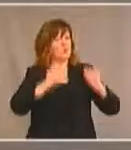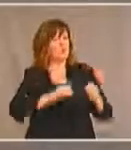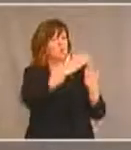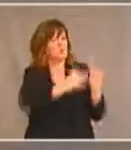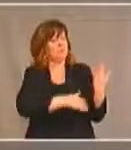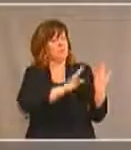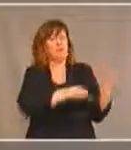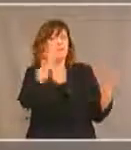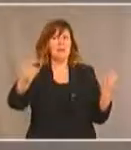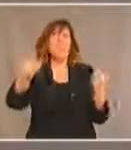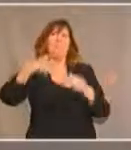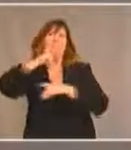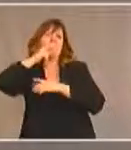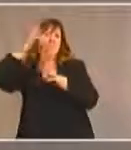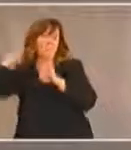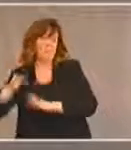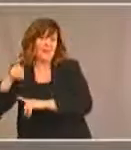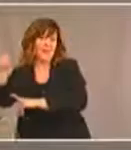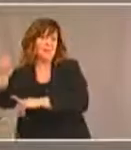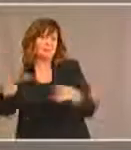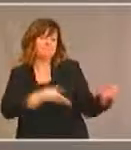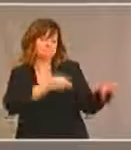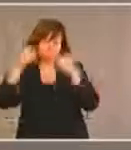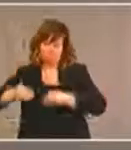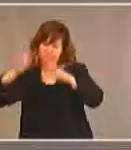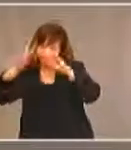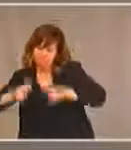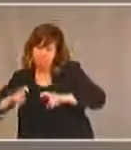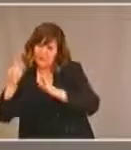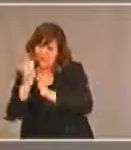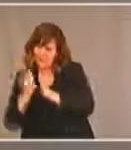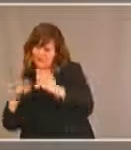leur travail, c'est-à-dire examiner la loi,